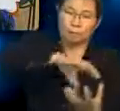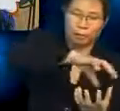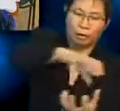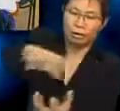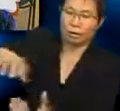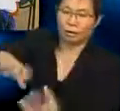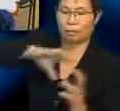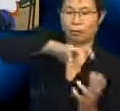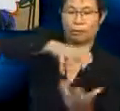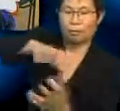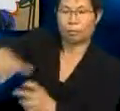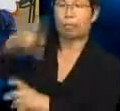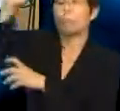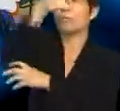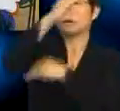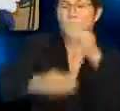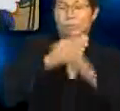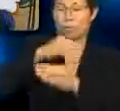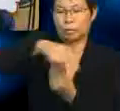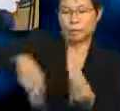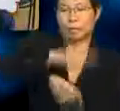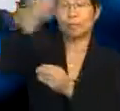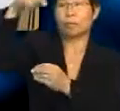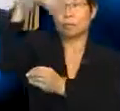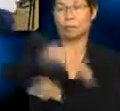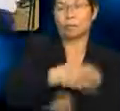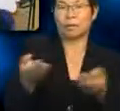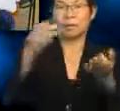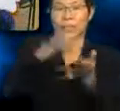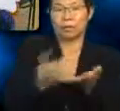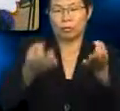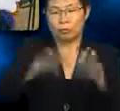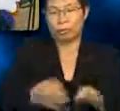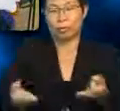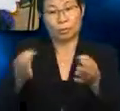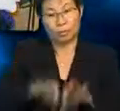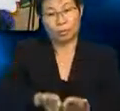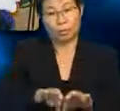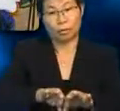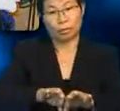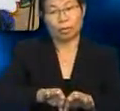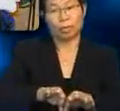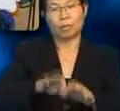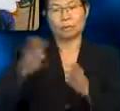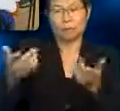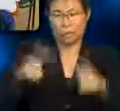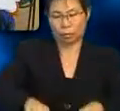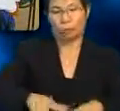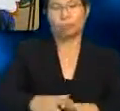mengelilingi matahari, serta fenomena-fenomena yang berlaku.